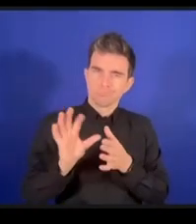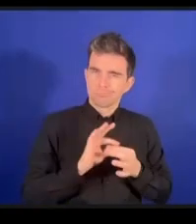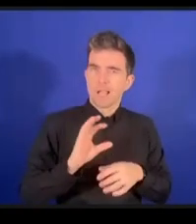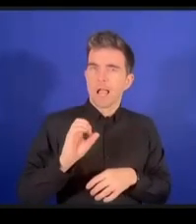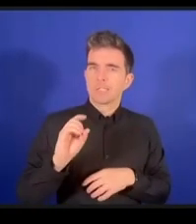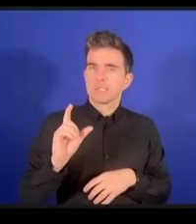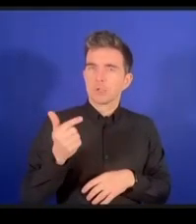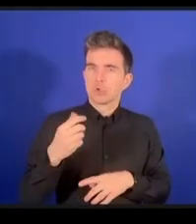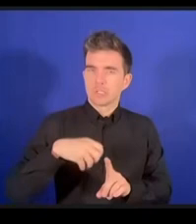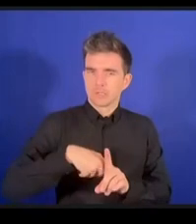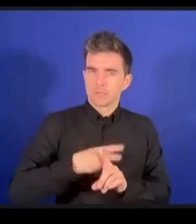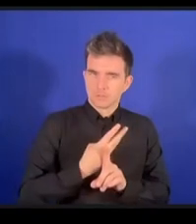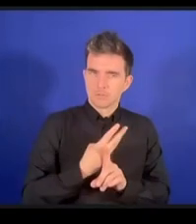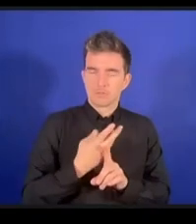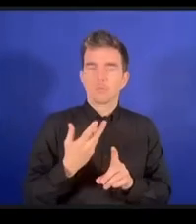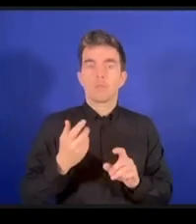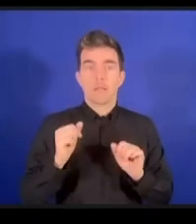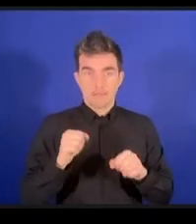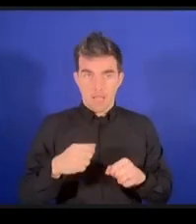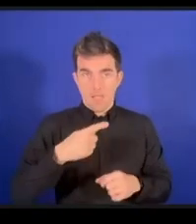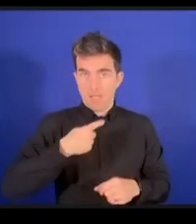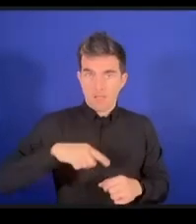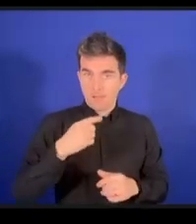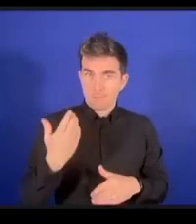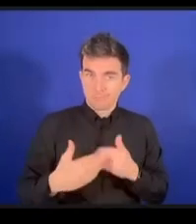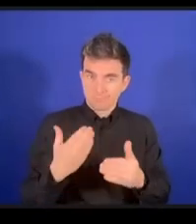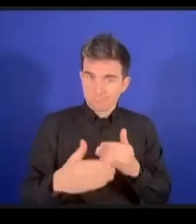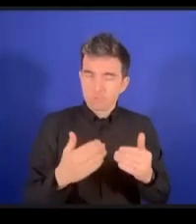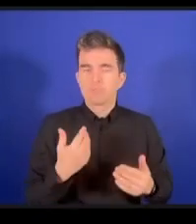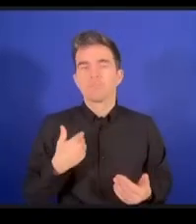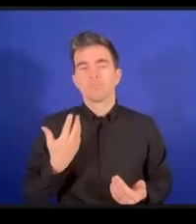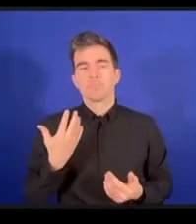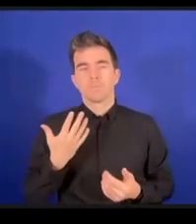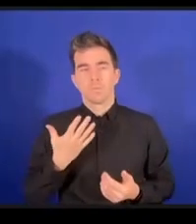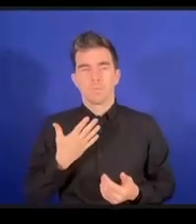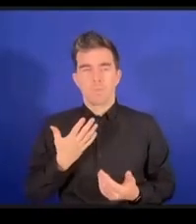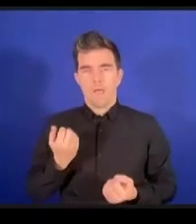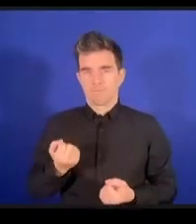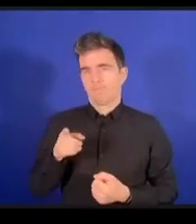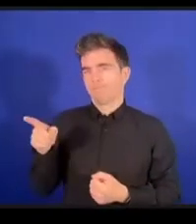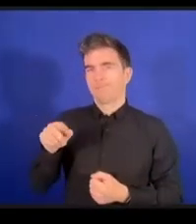アリチャンダルさんも何か発言したいんですかありがとうございます